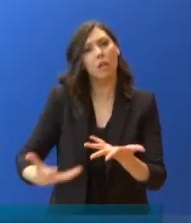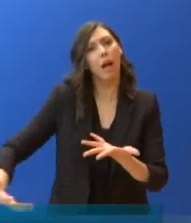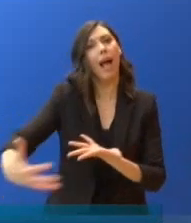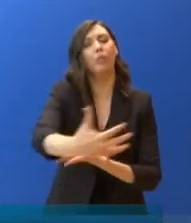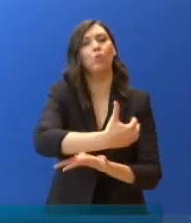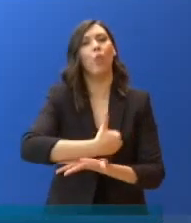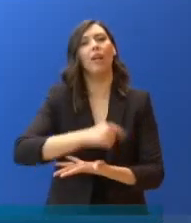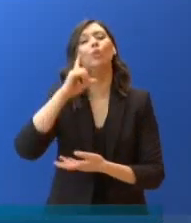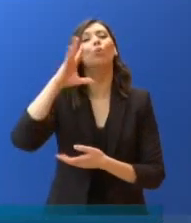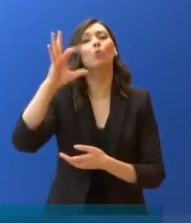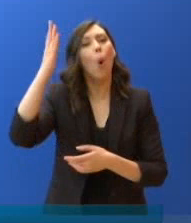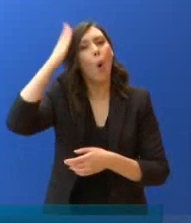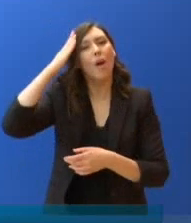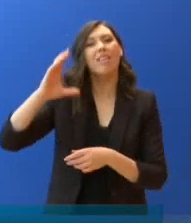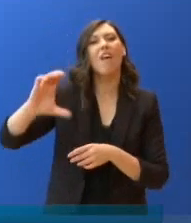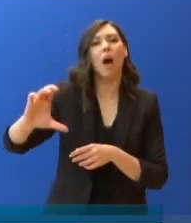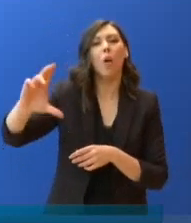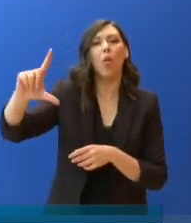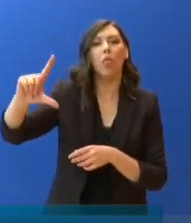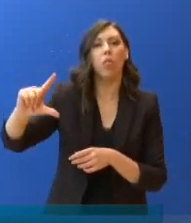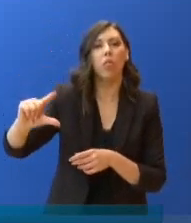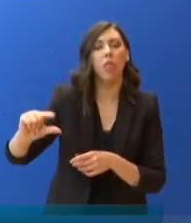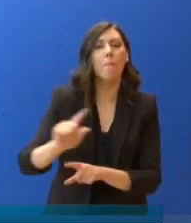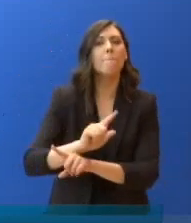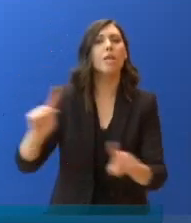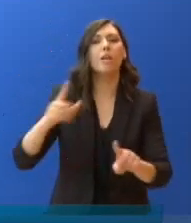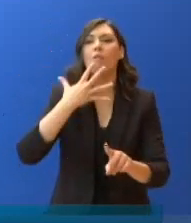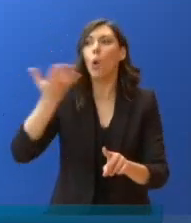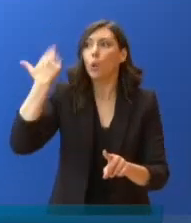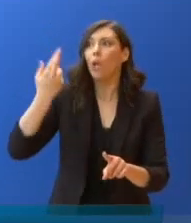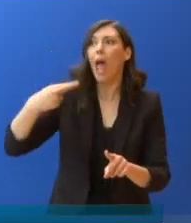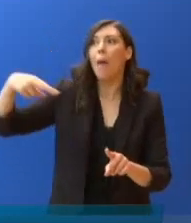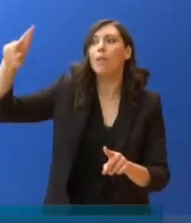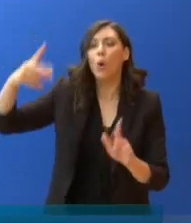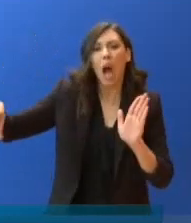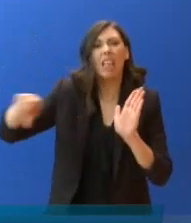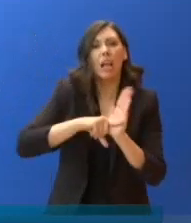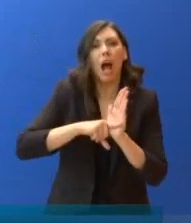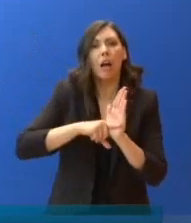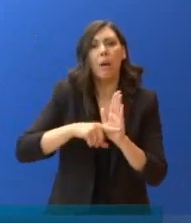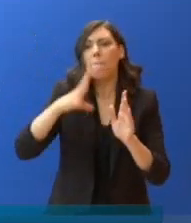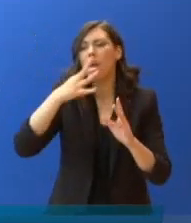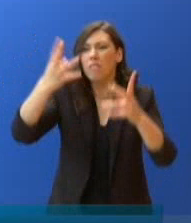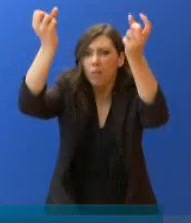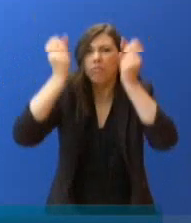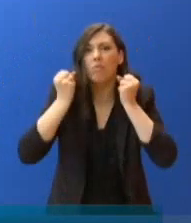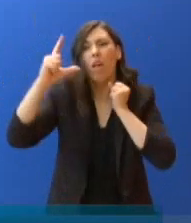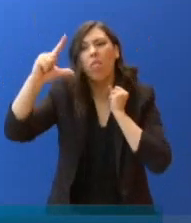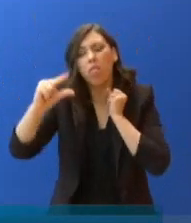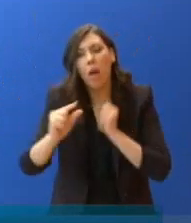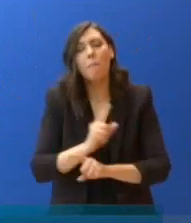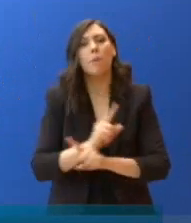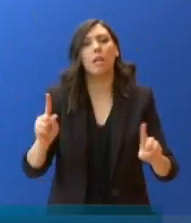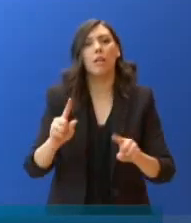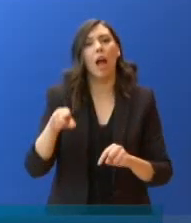απομειώνεται το κεφάλαιό τους, καθώς θυμίζω ότι τα επιτόκια ήταν αρνητικά. Αυτά τα ξέρει ο ΣΥΡΙΖΑ και δεν κατανοούμε γιατί συνεχώς